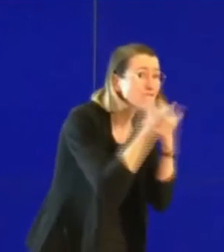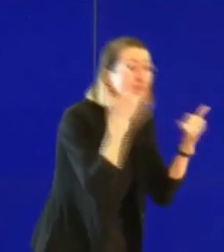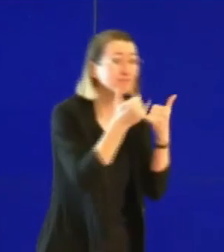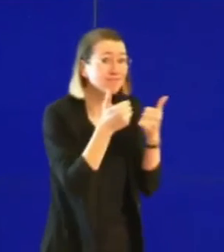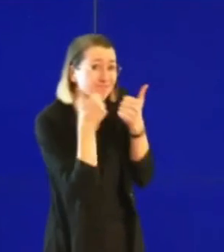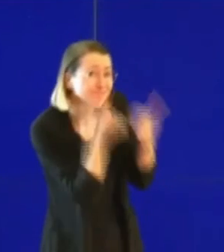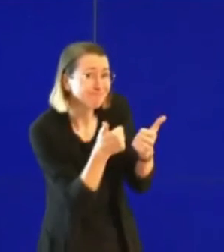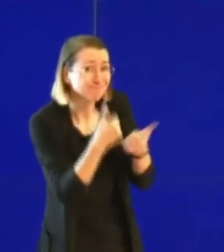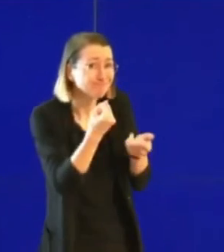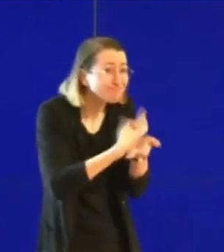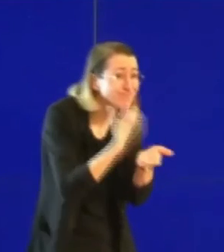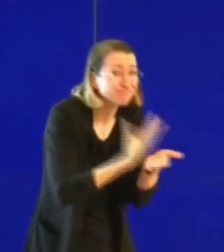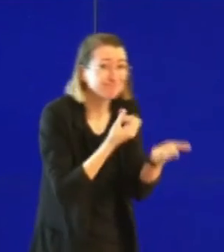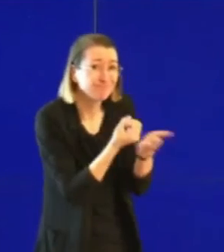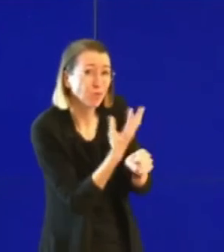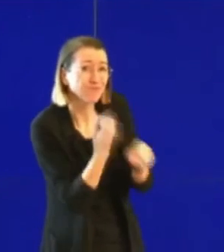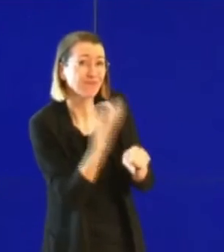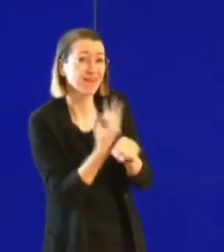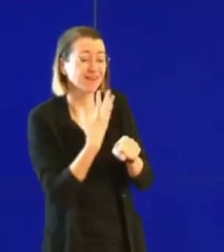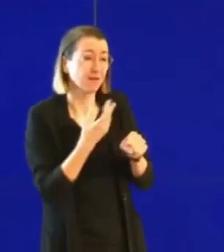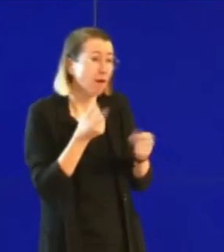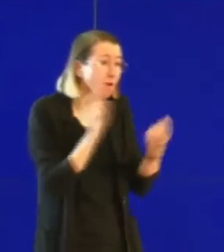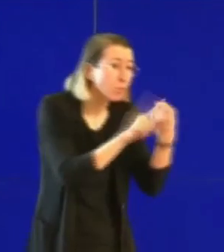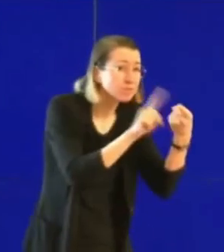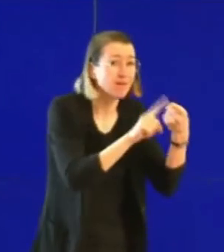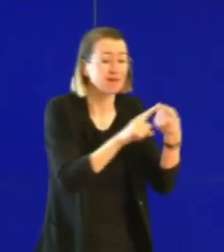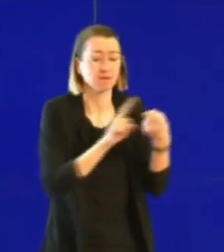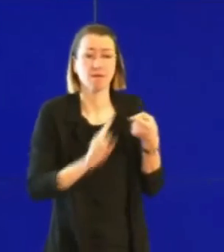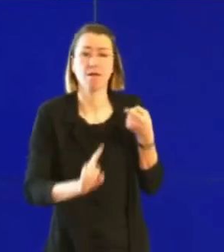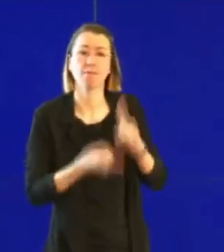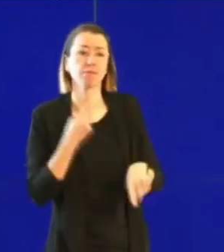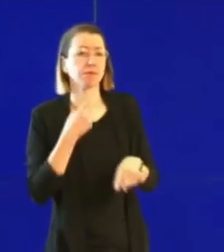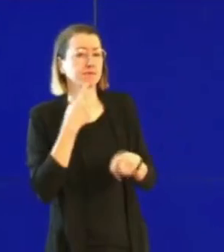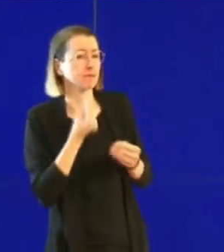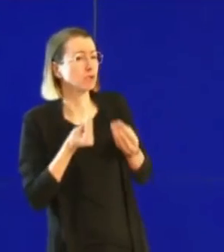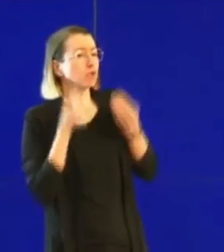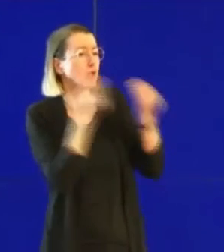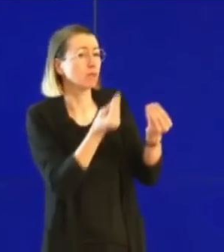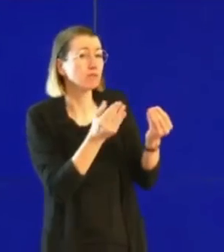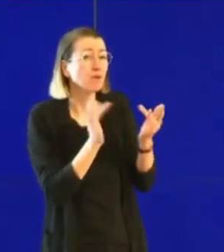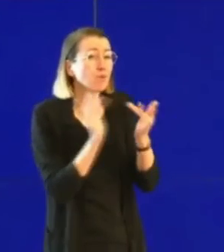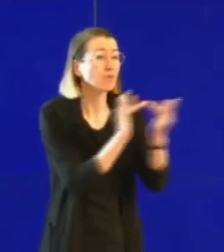moyens, est évidemment extrêmement important pour maintenir le contact avec ces personnes.